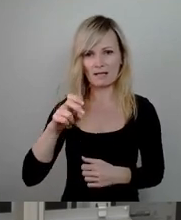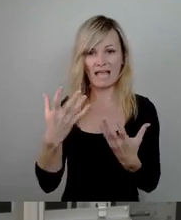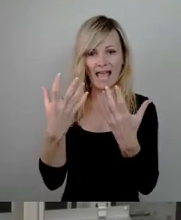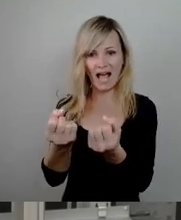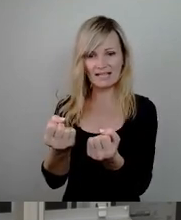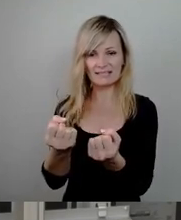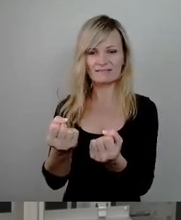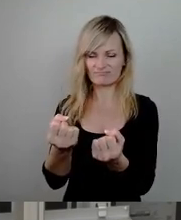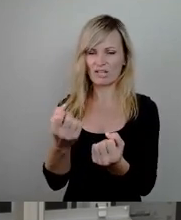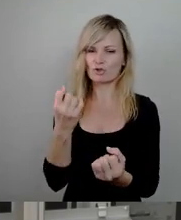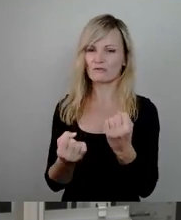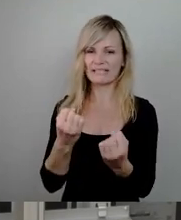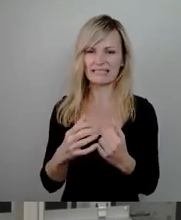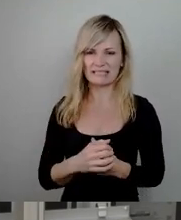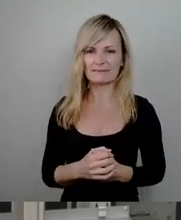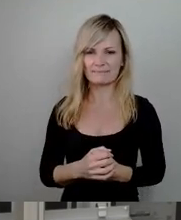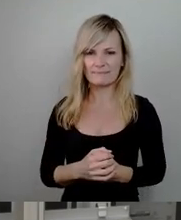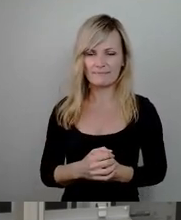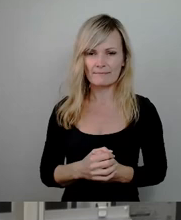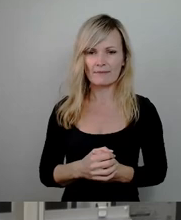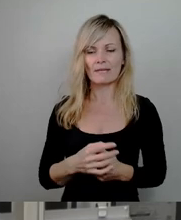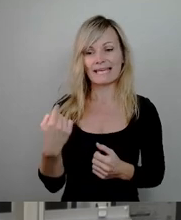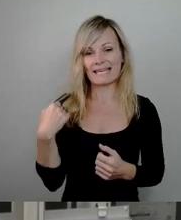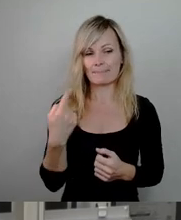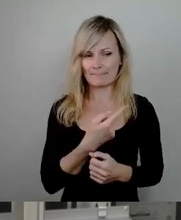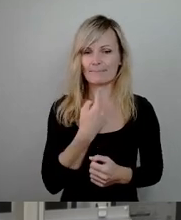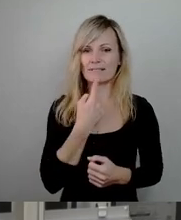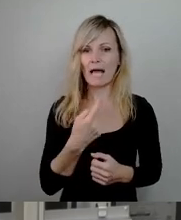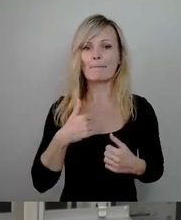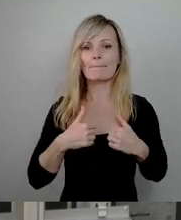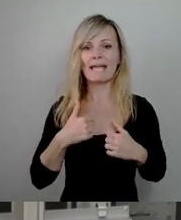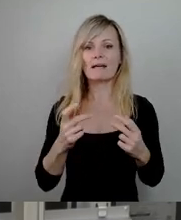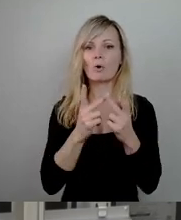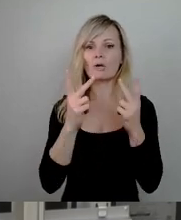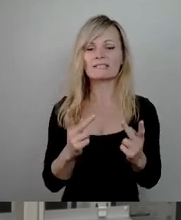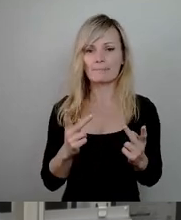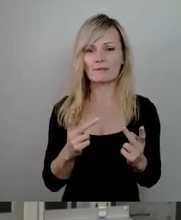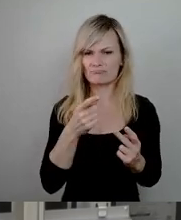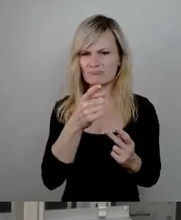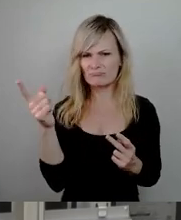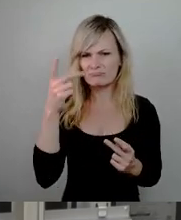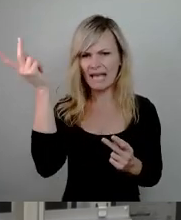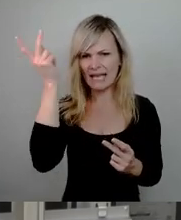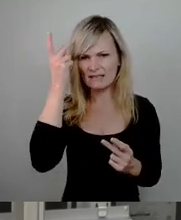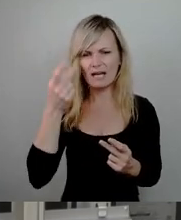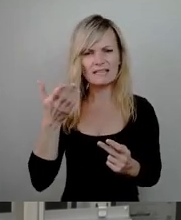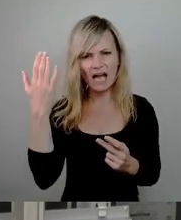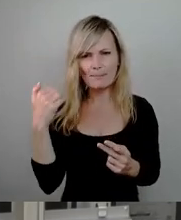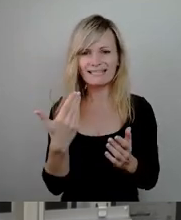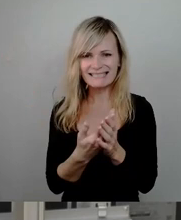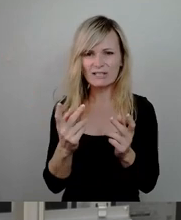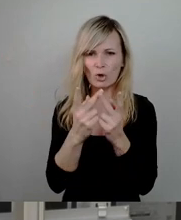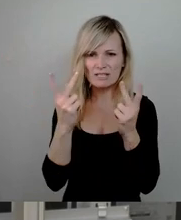Mein Vorredner hat gerade von dem Bäderkonzept gesprochen. Viele können sich erinnern, was das für eine Geburt war, bis wir so ein Konzept hatten.